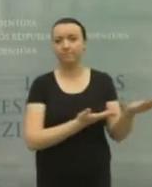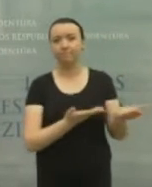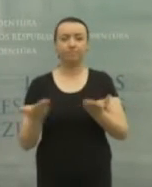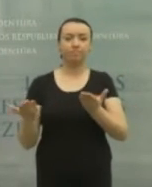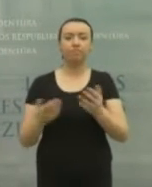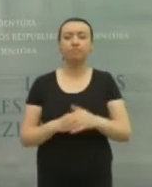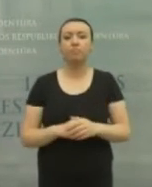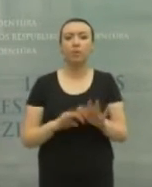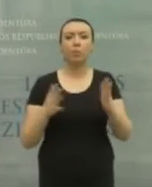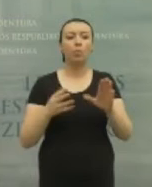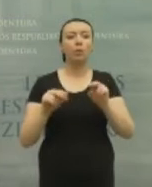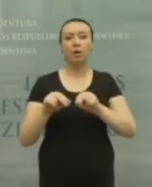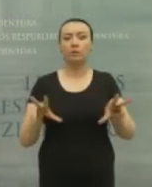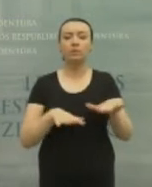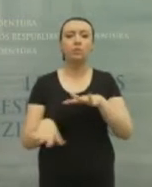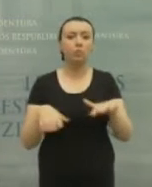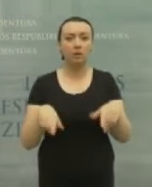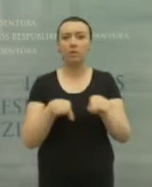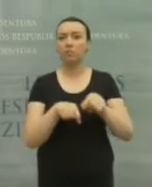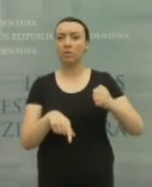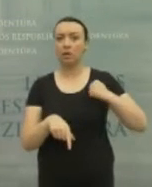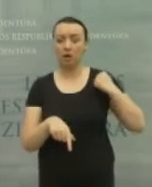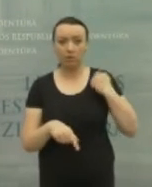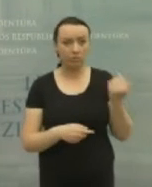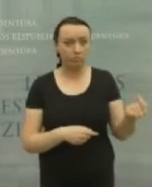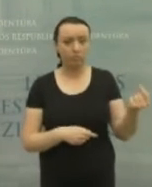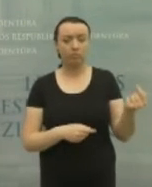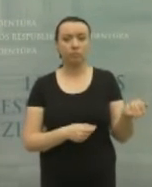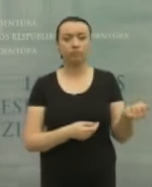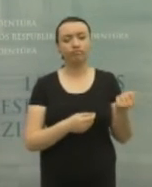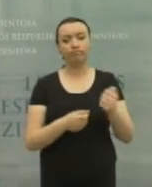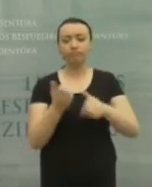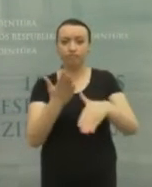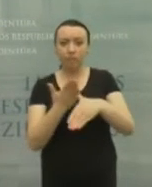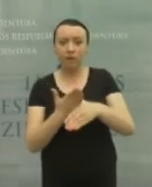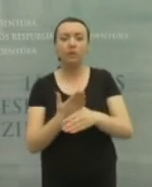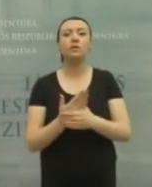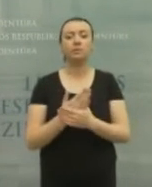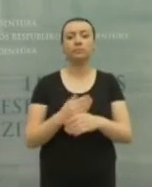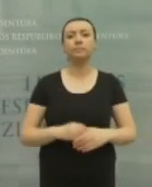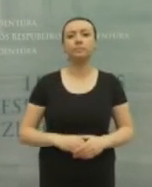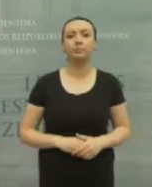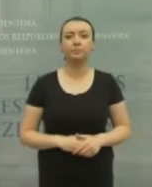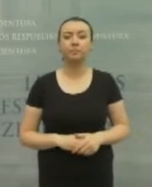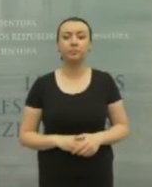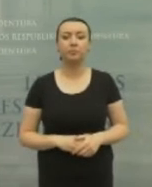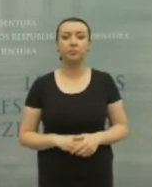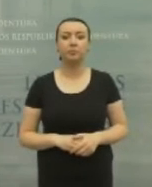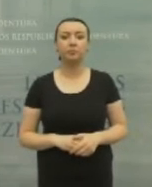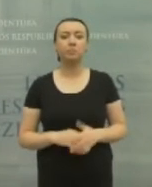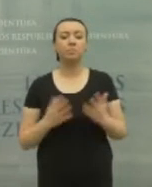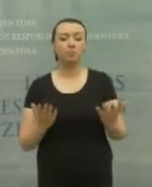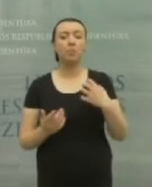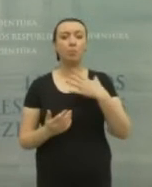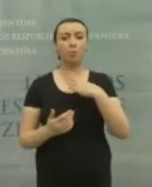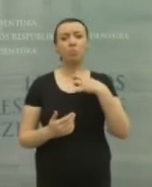ekstremalios situacijos sąlygomis ir be jokios abejonės tą darome jau dabar ir darysime ateityje. Tai štai